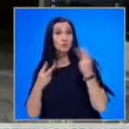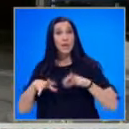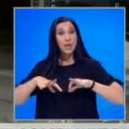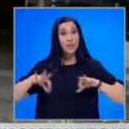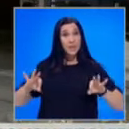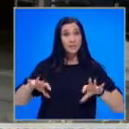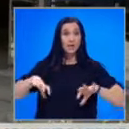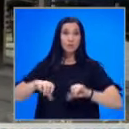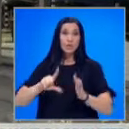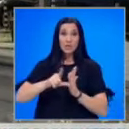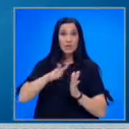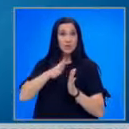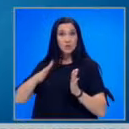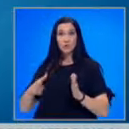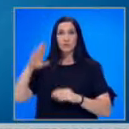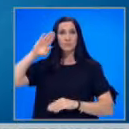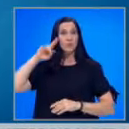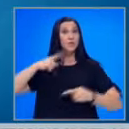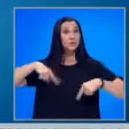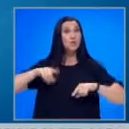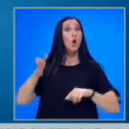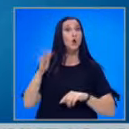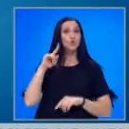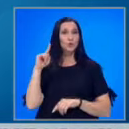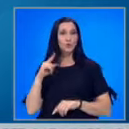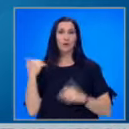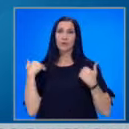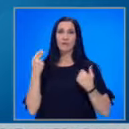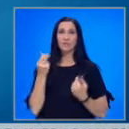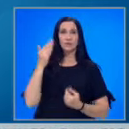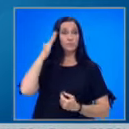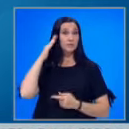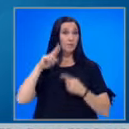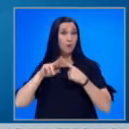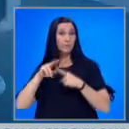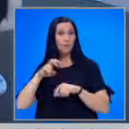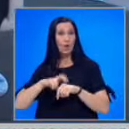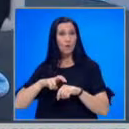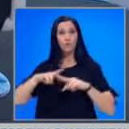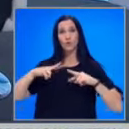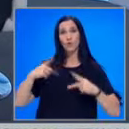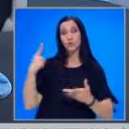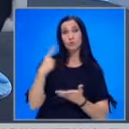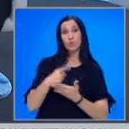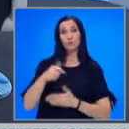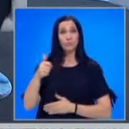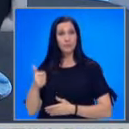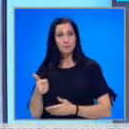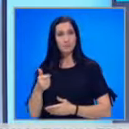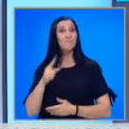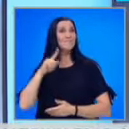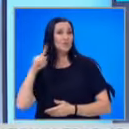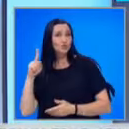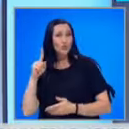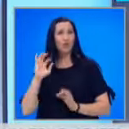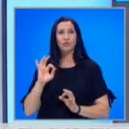ангажименти и срокове за изпълнение. В студиото на още от дения кандидата за финансов министр Пламен Данаилов отговори на настояването на БСП. Не чух